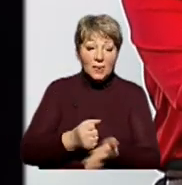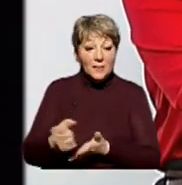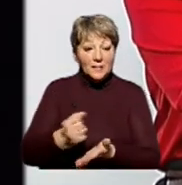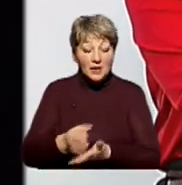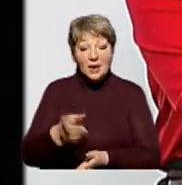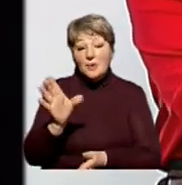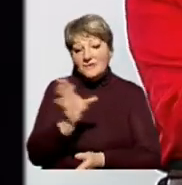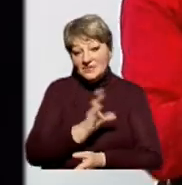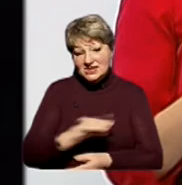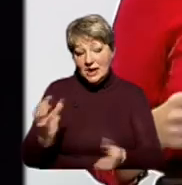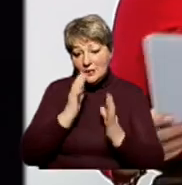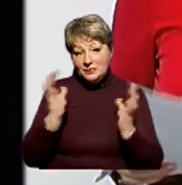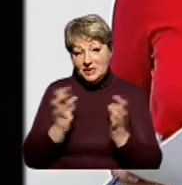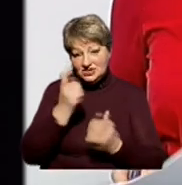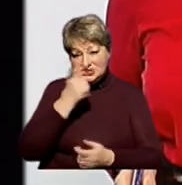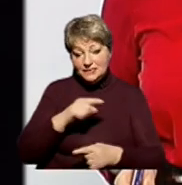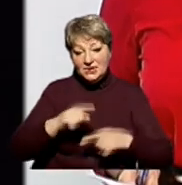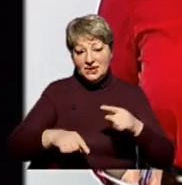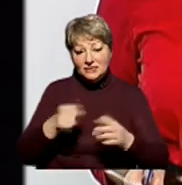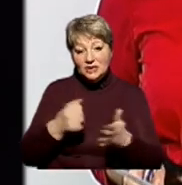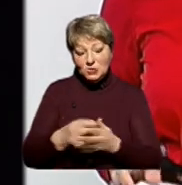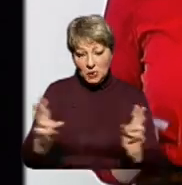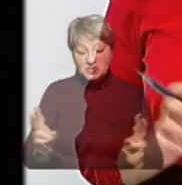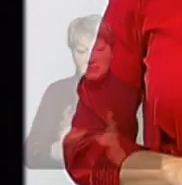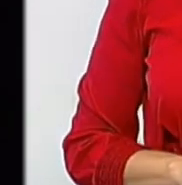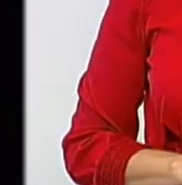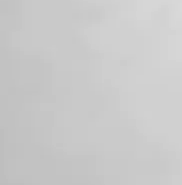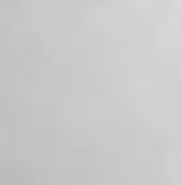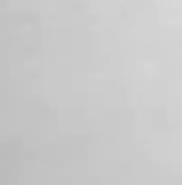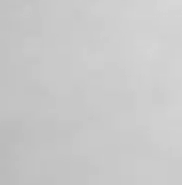На цьому в мене все. Бережіть себе та рідних і до зустрічі на Суспільному.